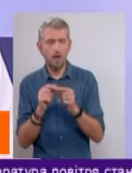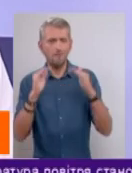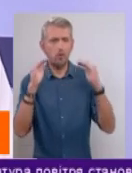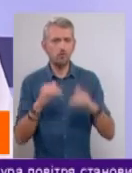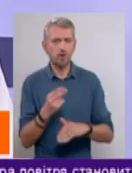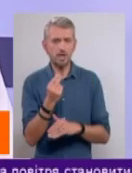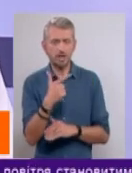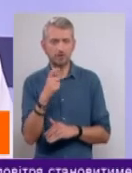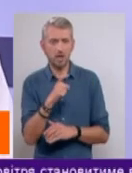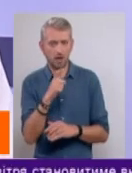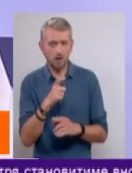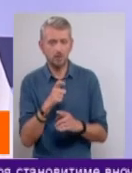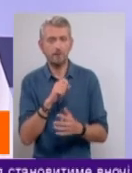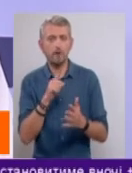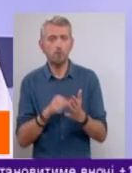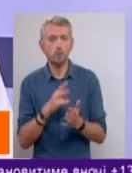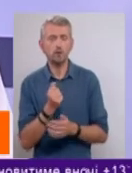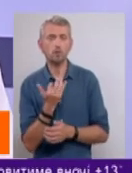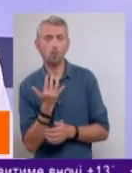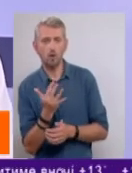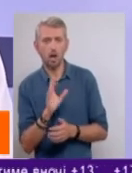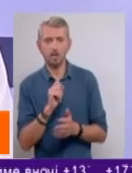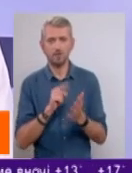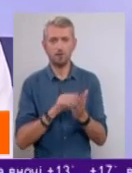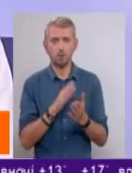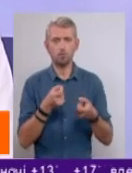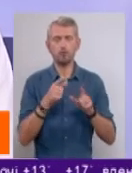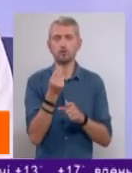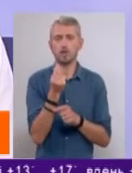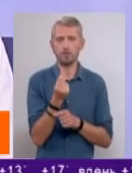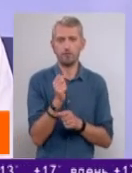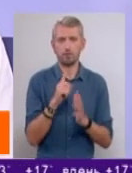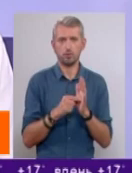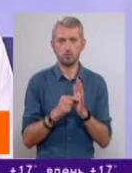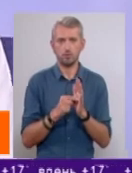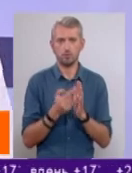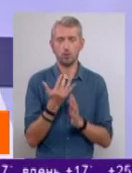тарифов на газ. Вопрос на сколько? А не вопрос повышения тарифов на газ. Вопрос на сколько? Ну,